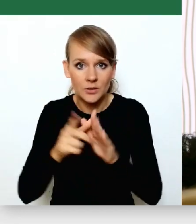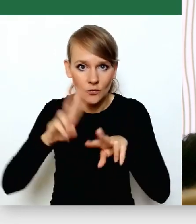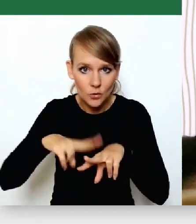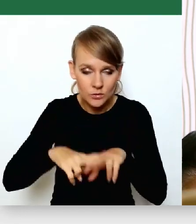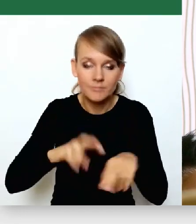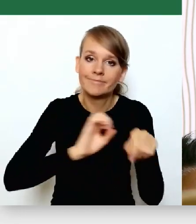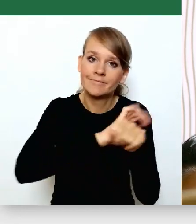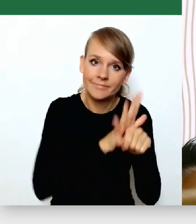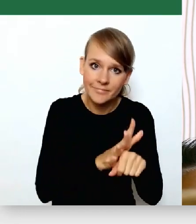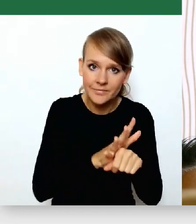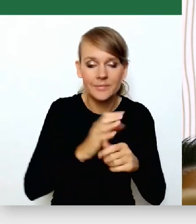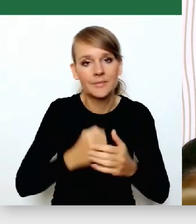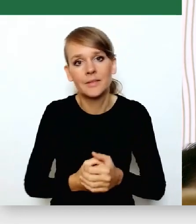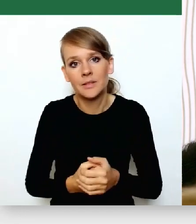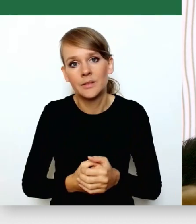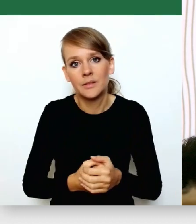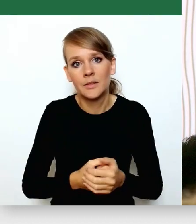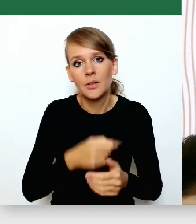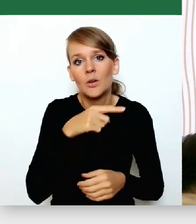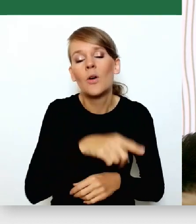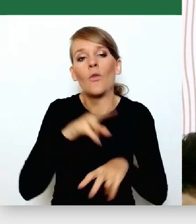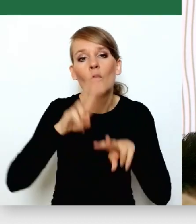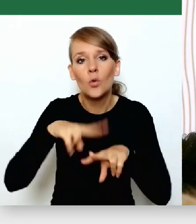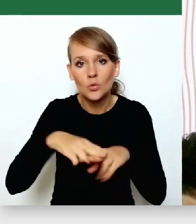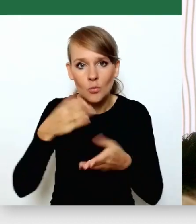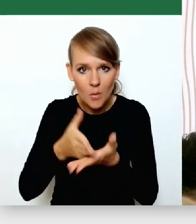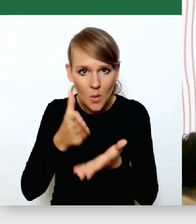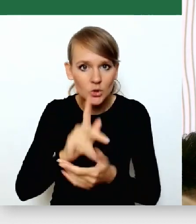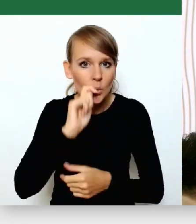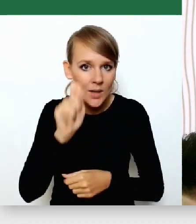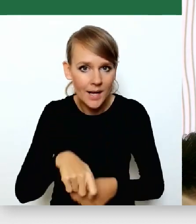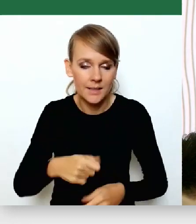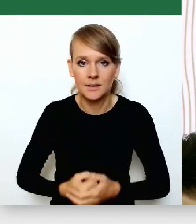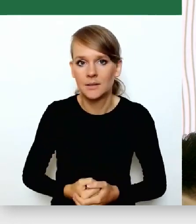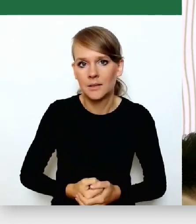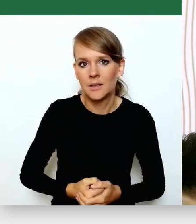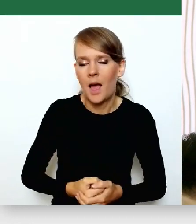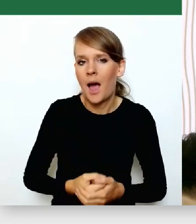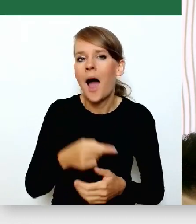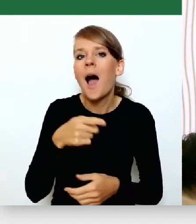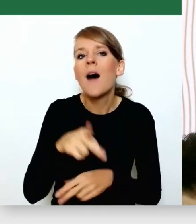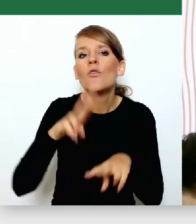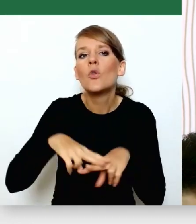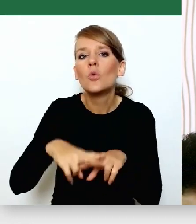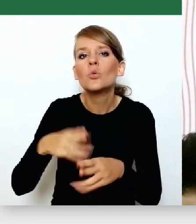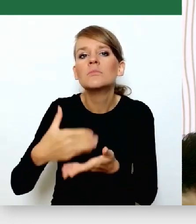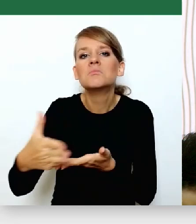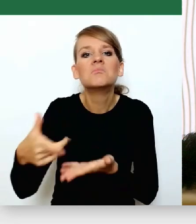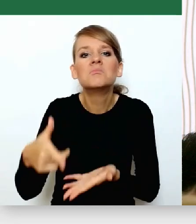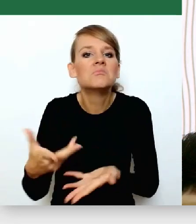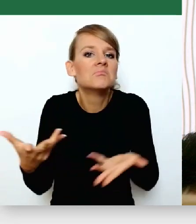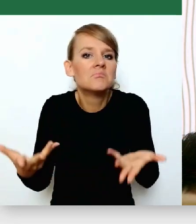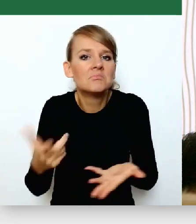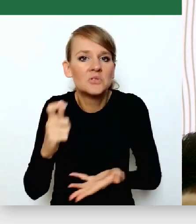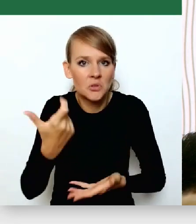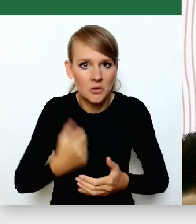jest fundusz pomocy Ukrainie. I co się stało z tymi funduszami? Proszę Państwa, to